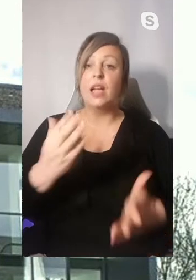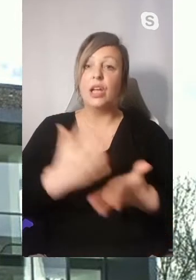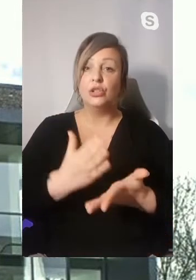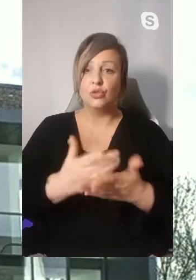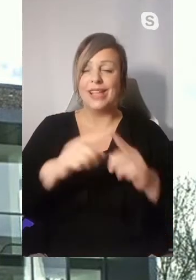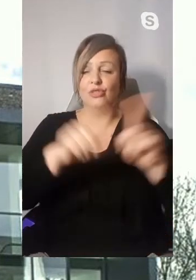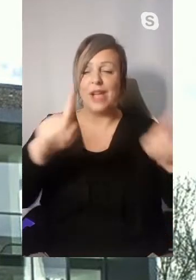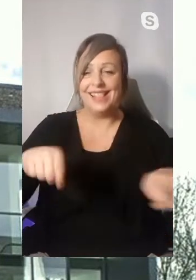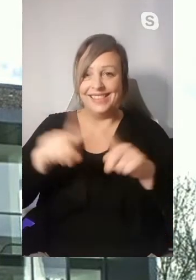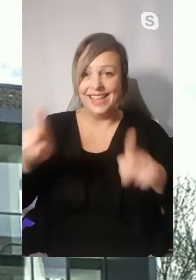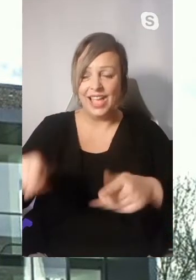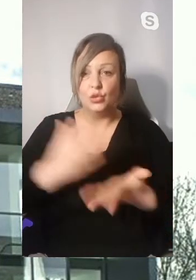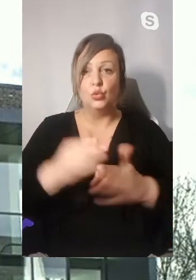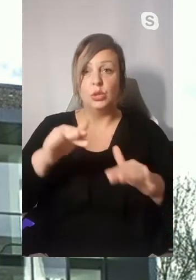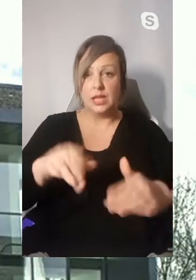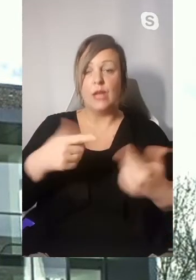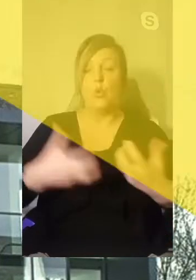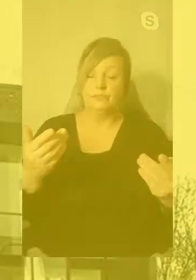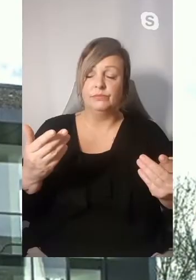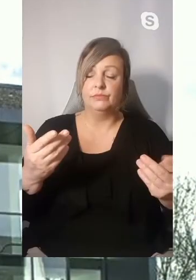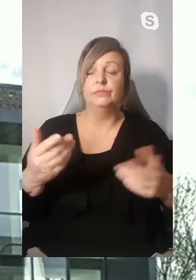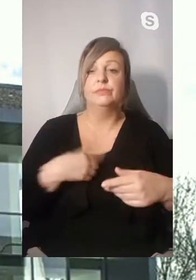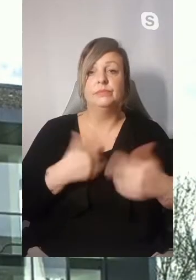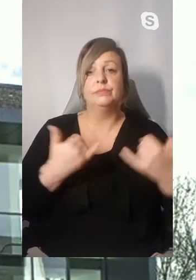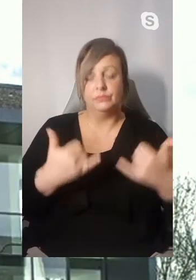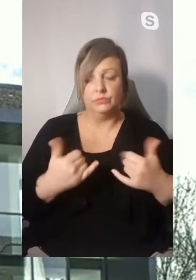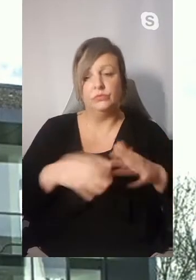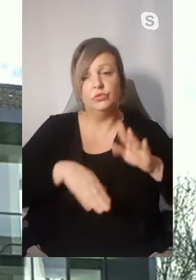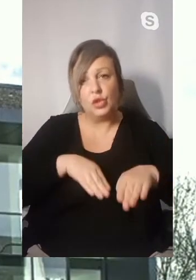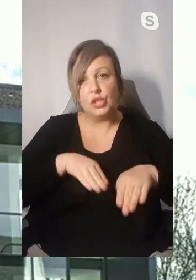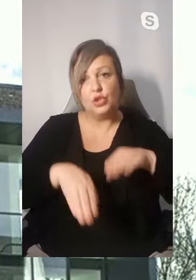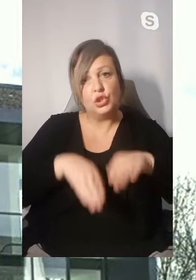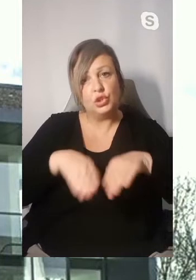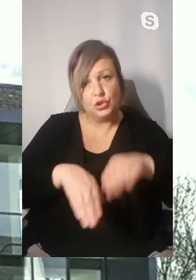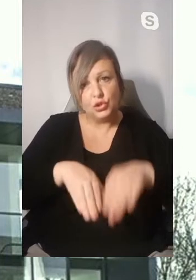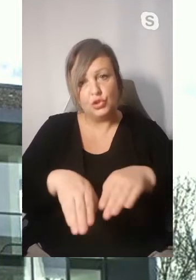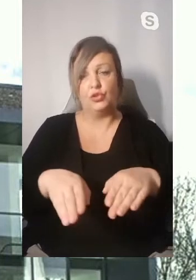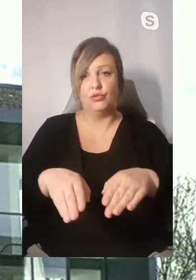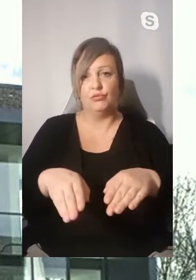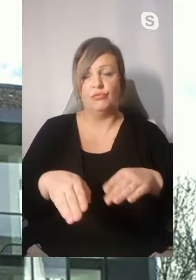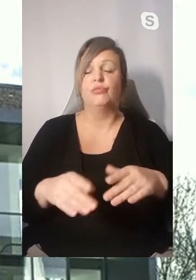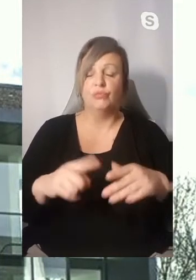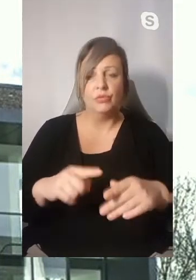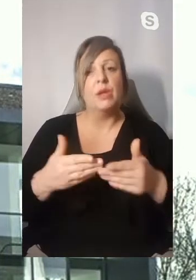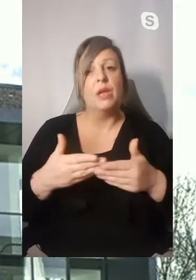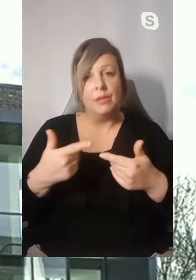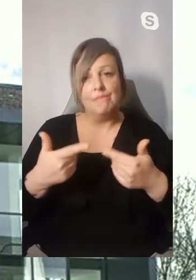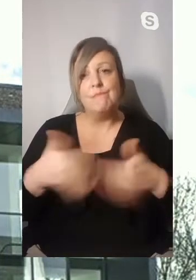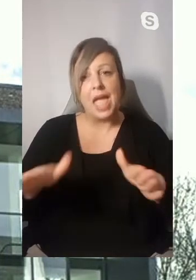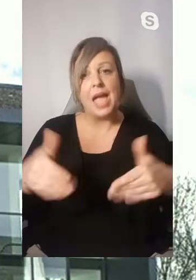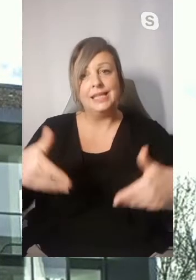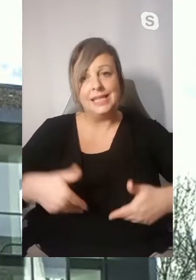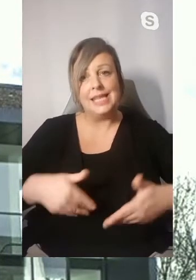Zeit am Start hatten, jetzt nochmal erweitern. Wir gehen jetzt peu à peu so vor, dass wir